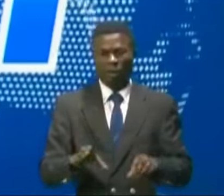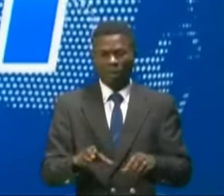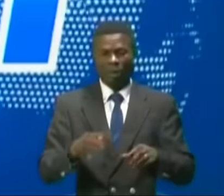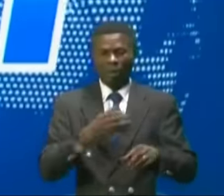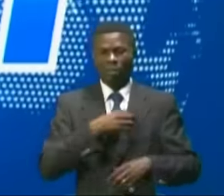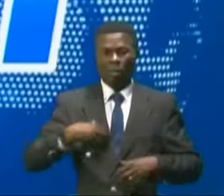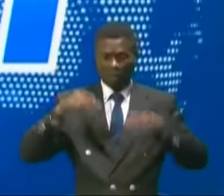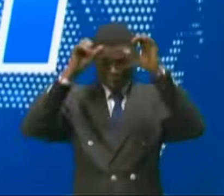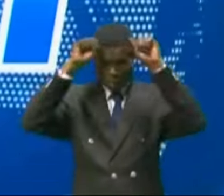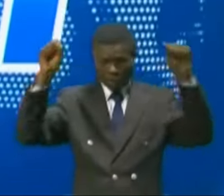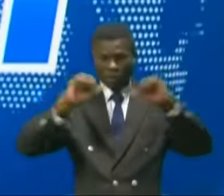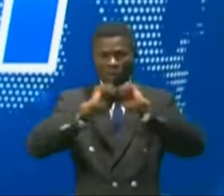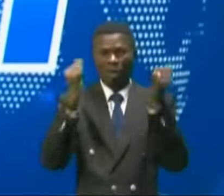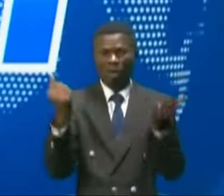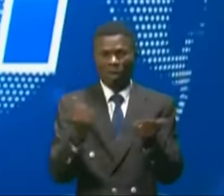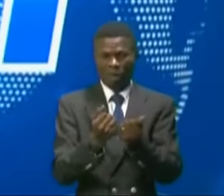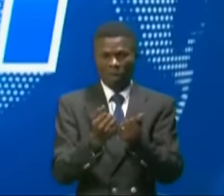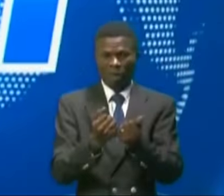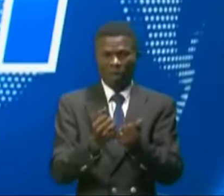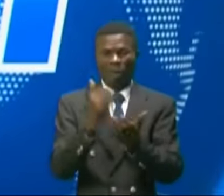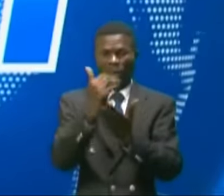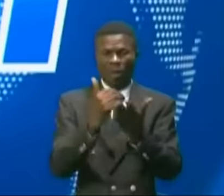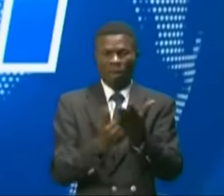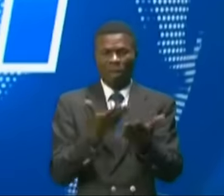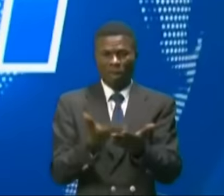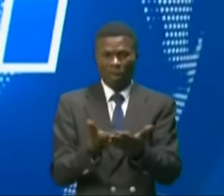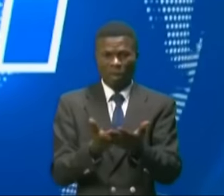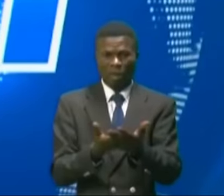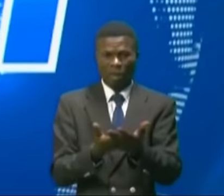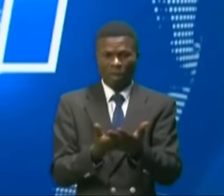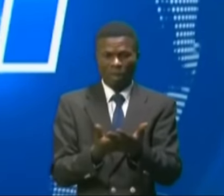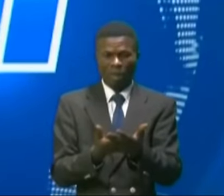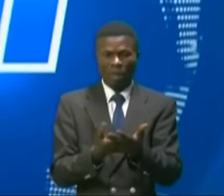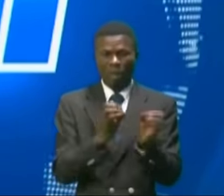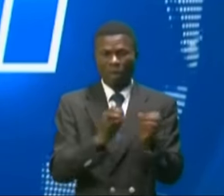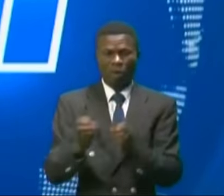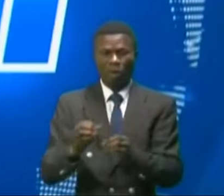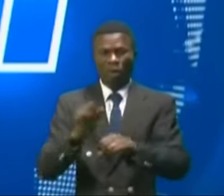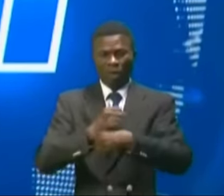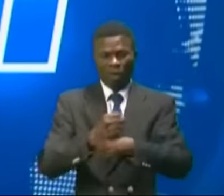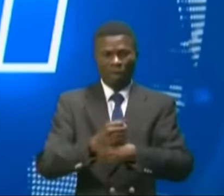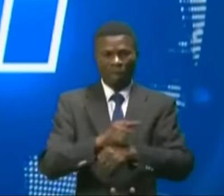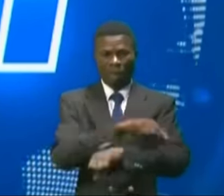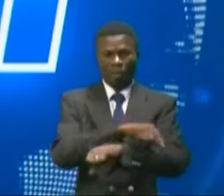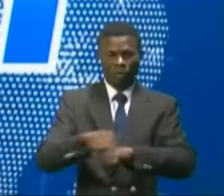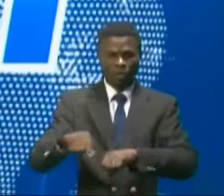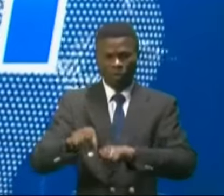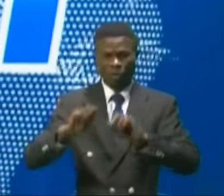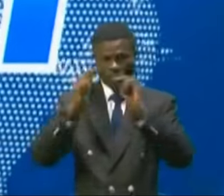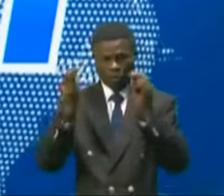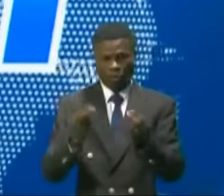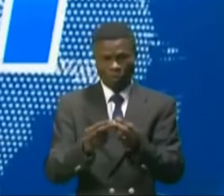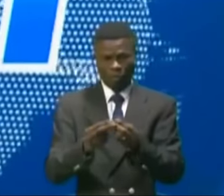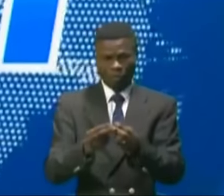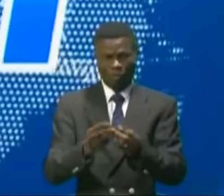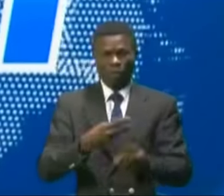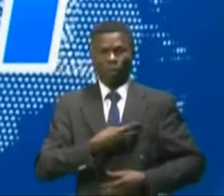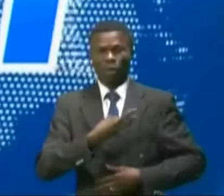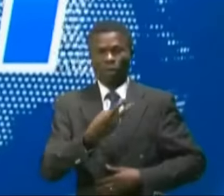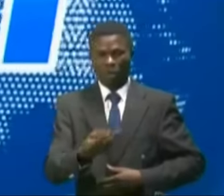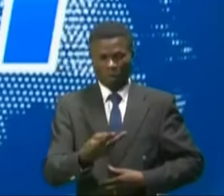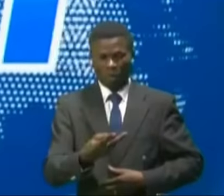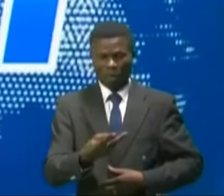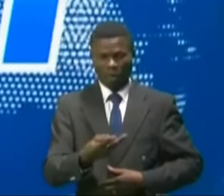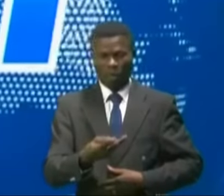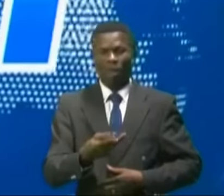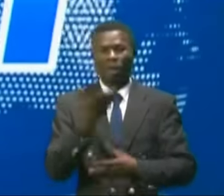présidente de l'association Cité-Supra a procédé à l'installation de la plateforme dont la vocation est d